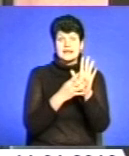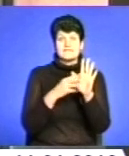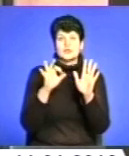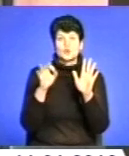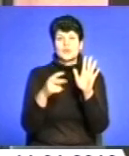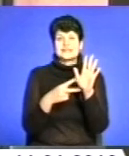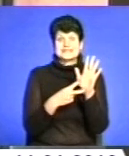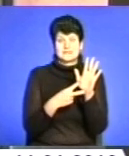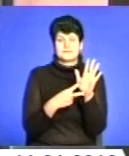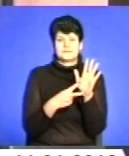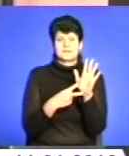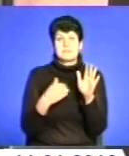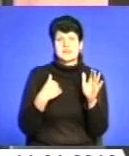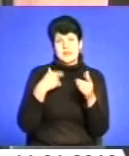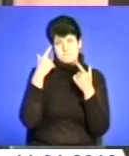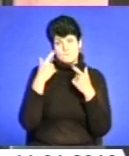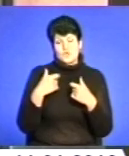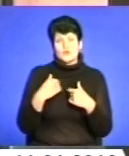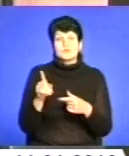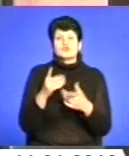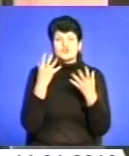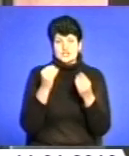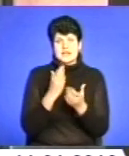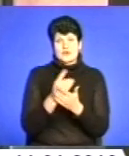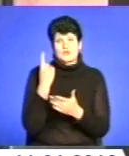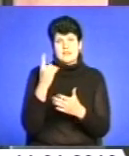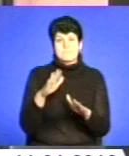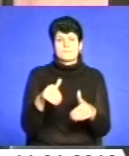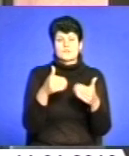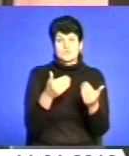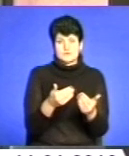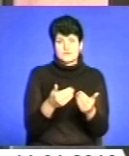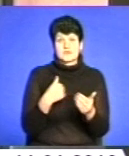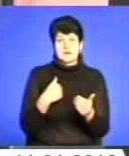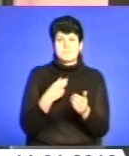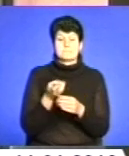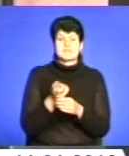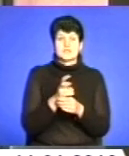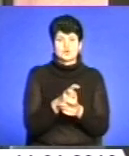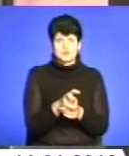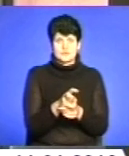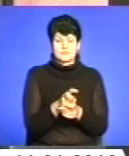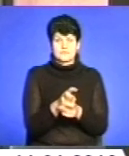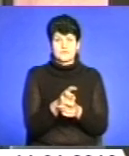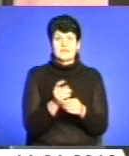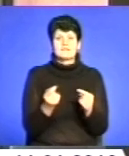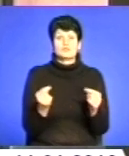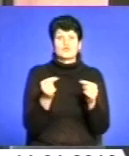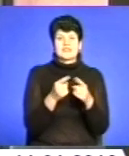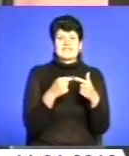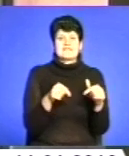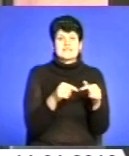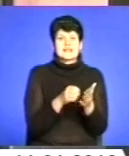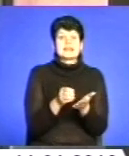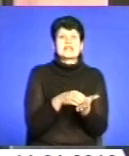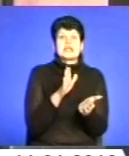ми не повідомили, що надійшла ще одна пропозиція. Я підійшов відповідно до нашого відділа, який